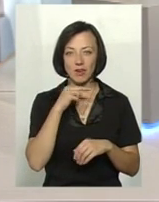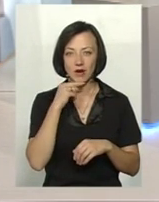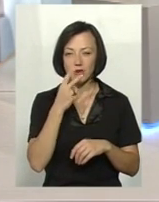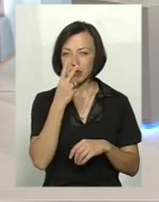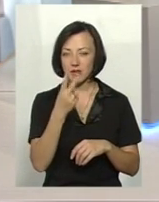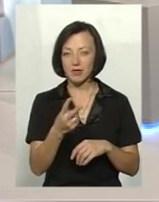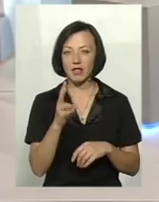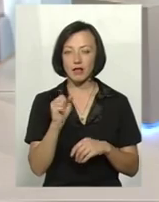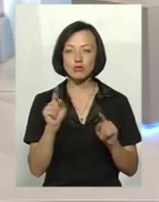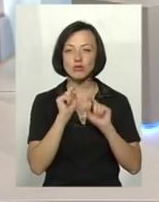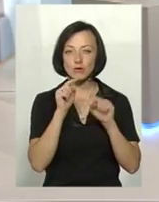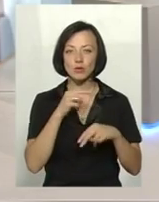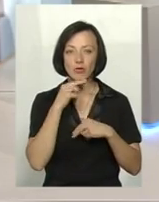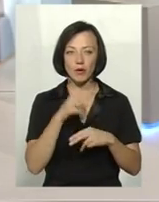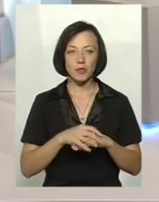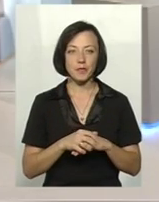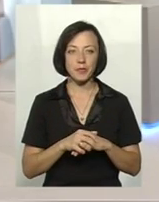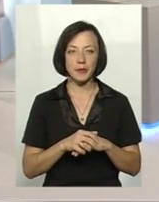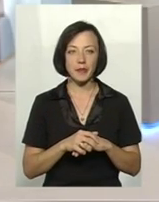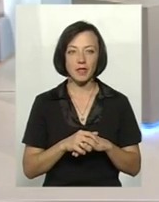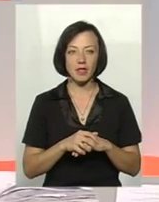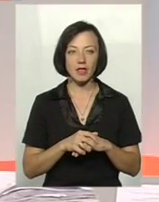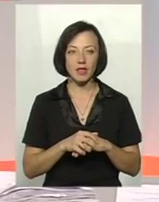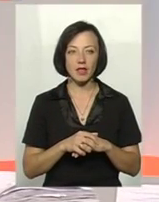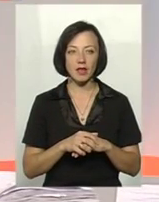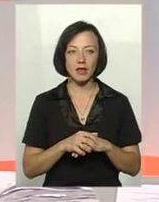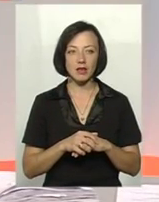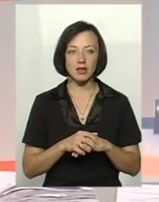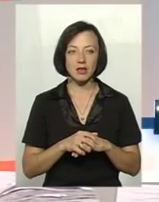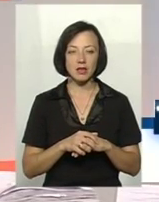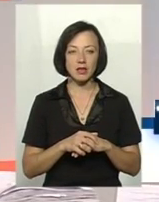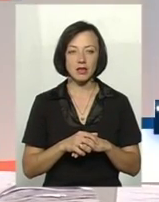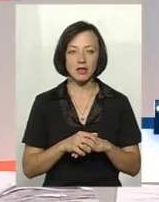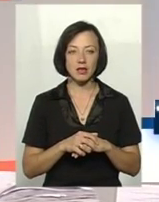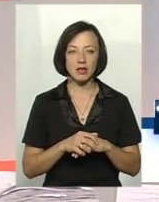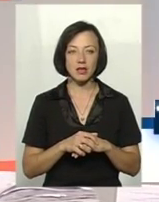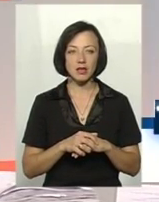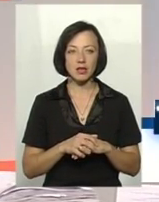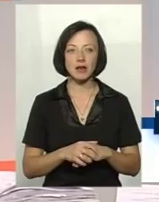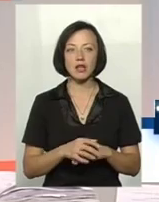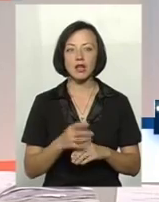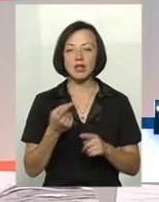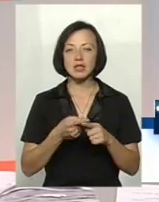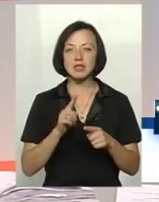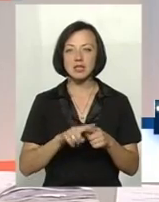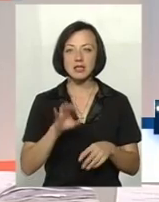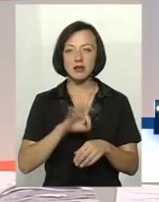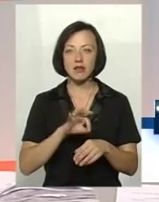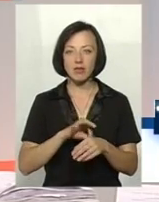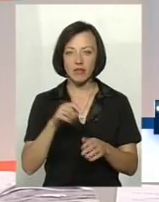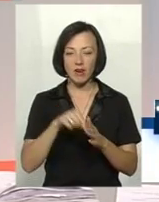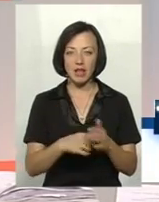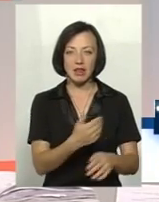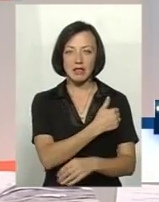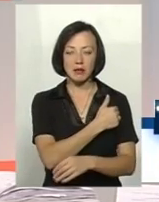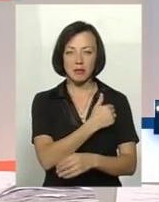придивитися, на що звернути увагу. Звернути увагу потрібно на те, що, значить, характеризується захворювання великою лихоманкою. Це,